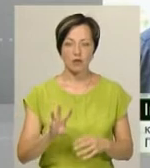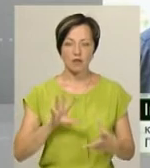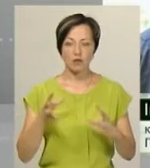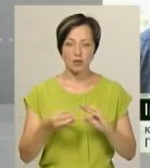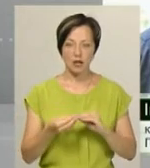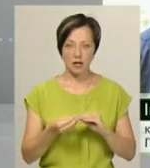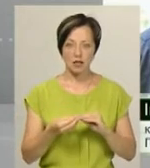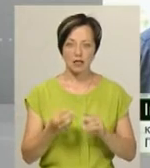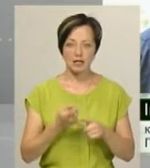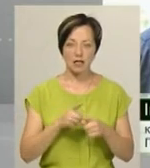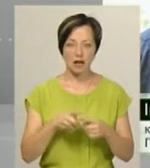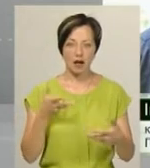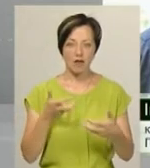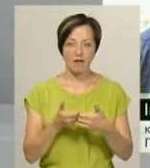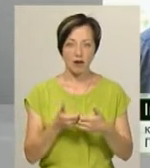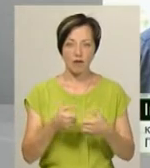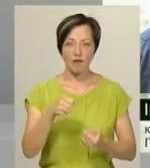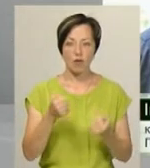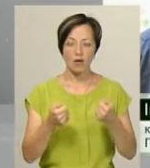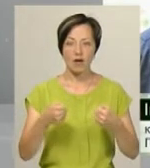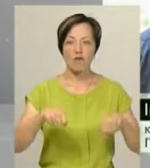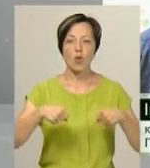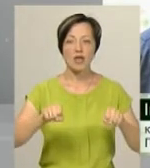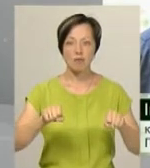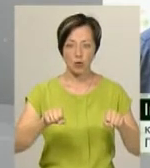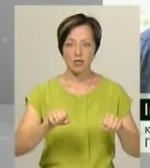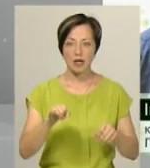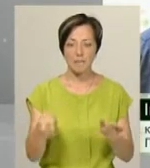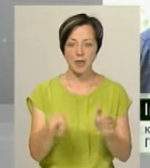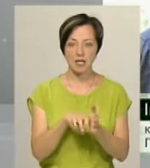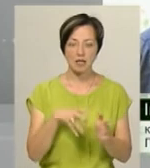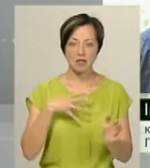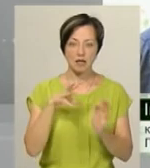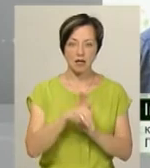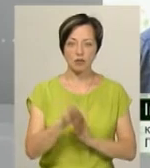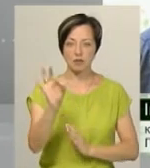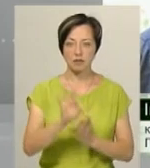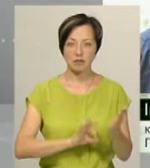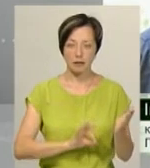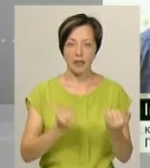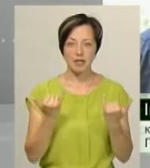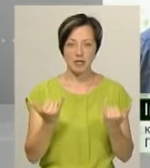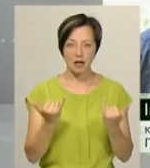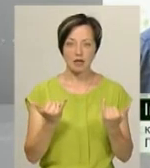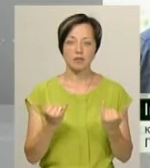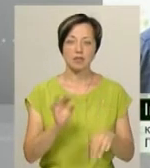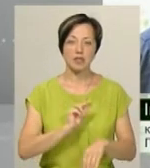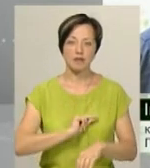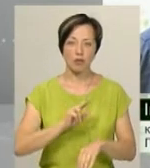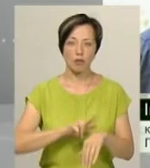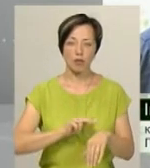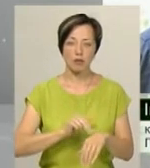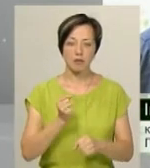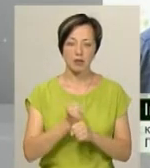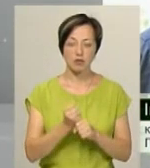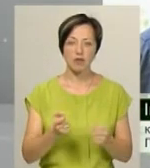результаті цієї автопригоди водій мотоцикла та його пасажир загинули на місці події. Наразі працівники поліції працюють